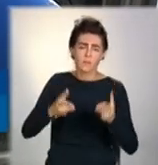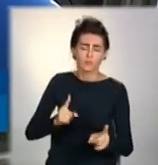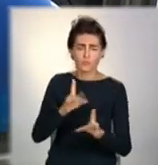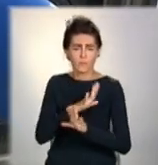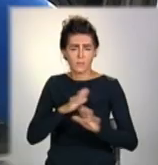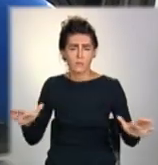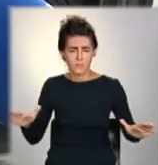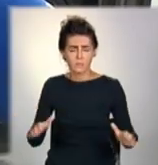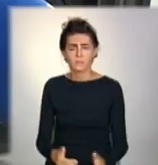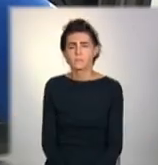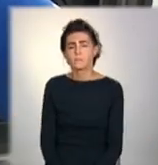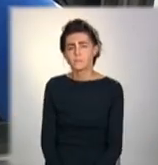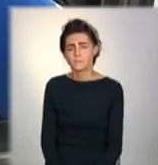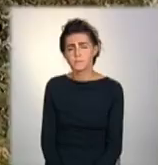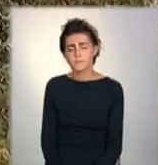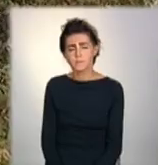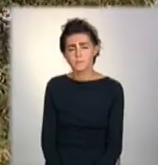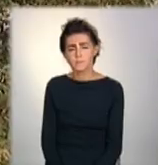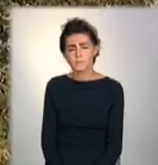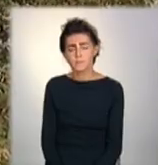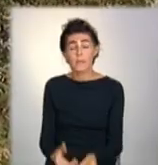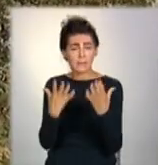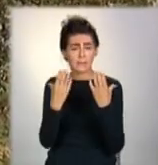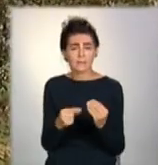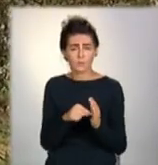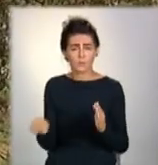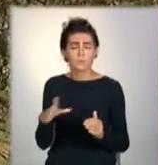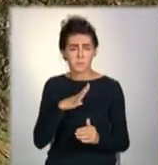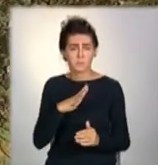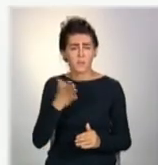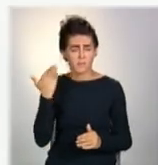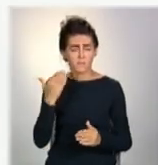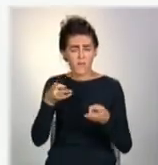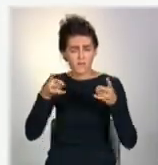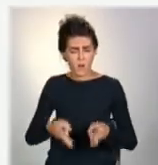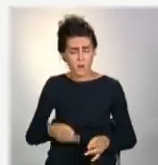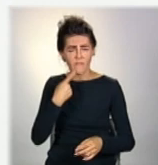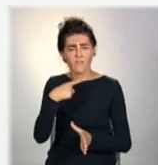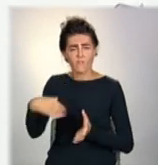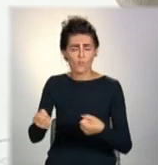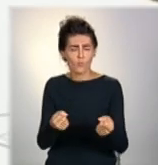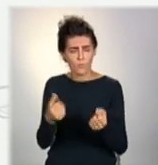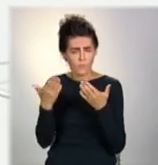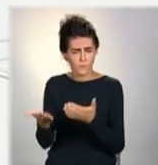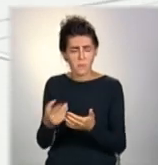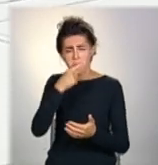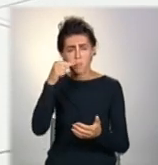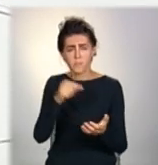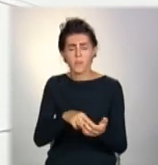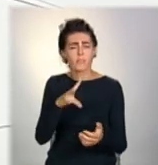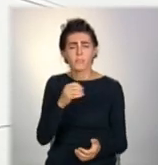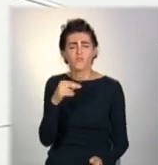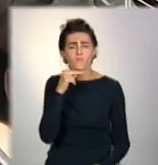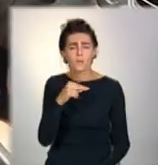якось ДТП, не дай Бог. Днями тут вже трапилася аварія, кажуть шофери. Водителі просто не